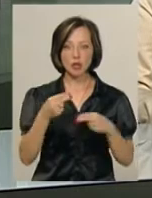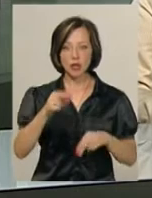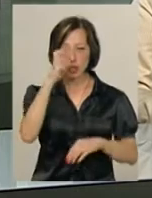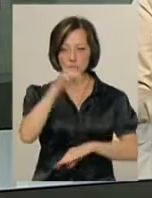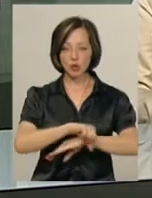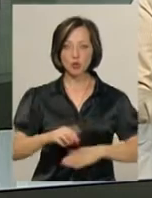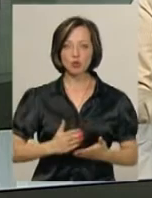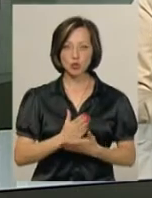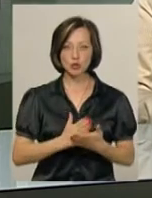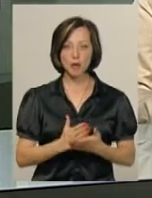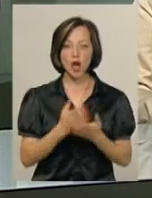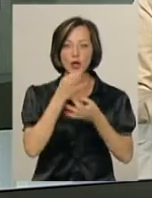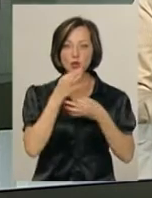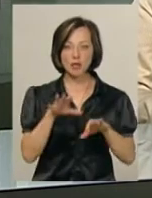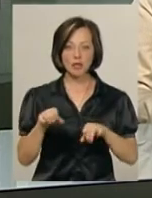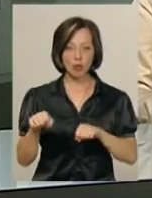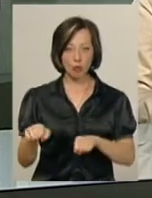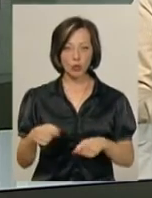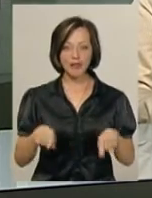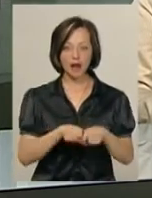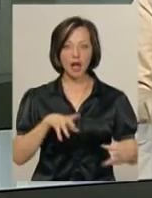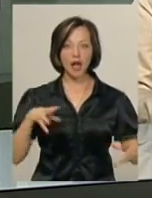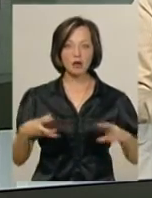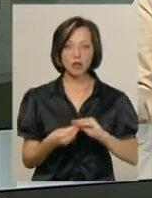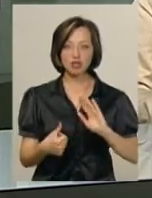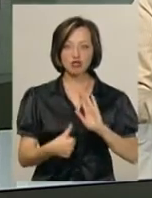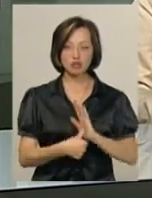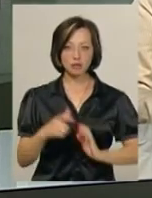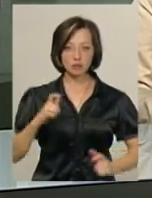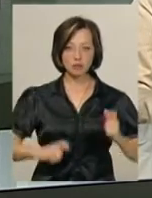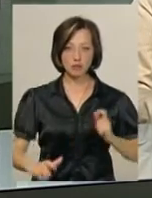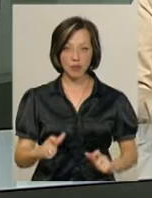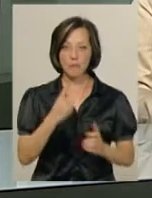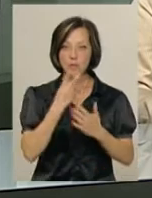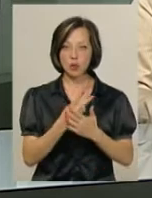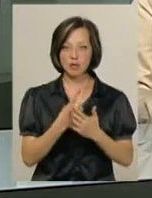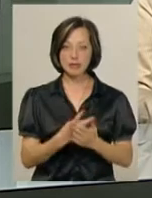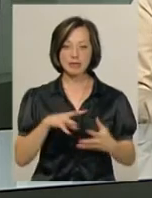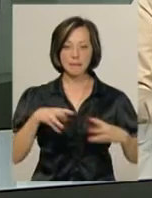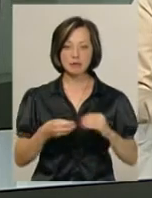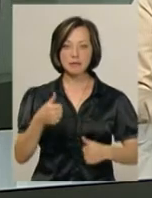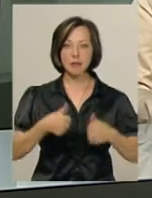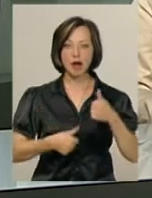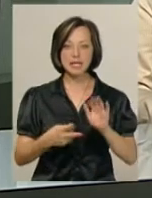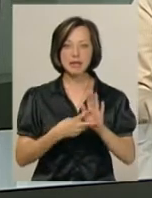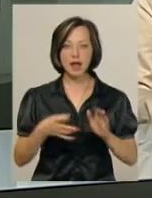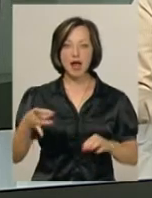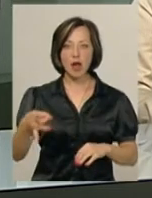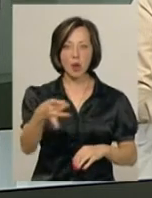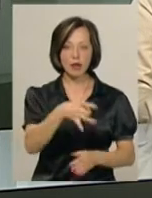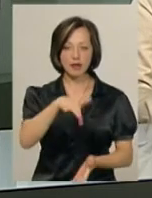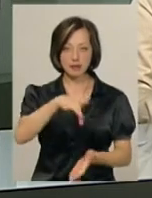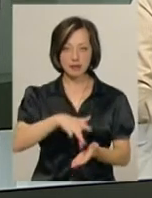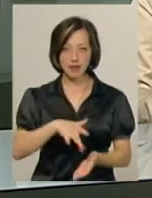Держприкордонслужби з універсального бою. Такий результат шестеро курсантів вишу продемонстрували за підсумками змагань семи регіональних